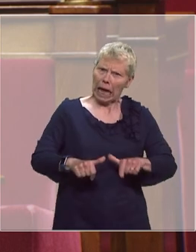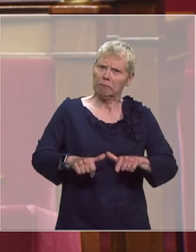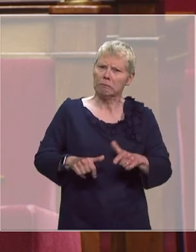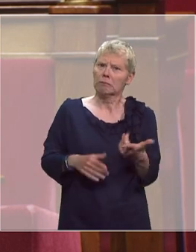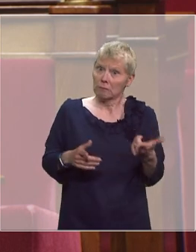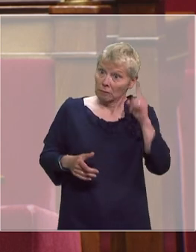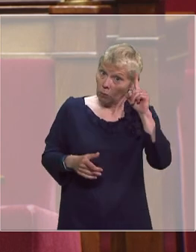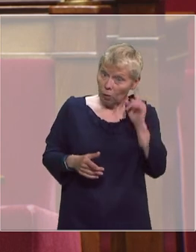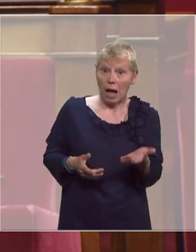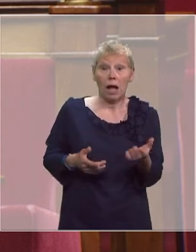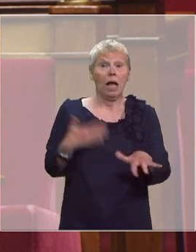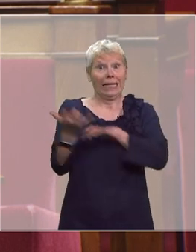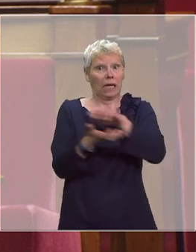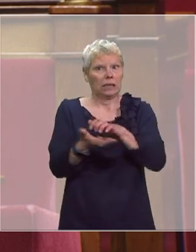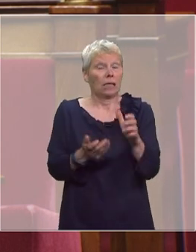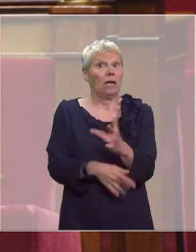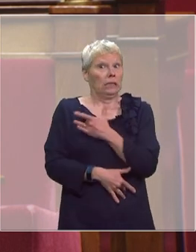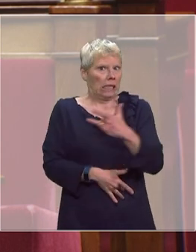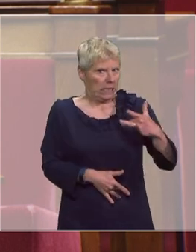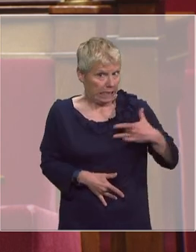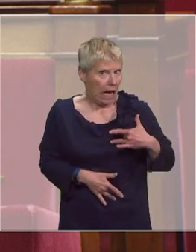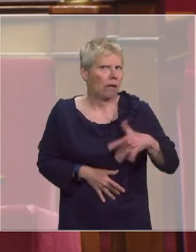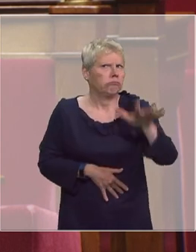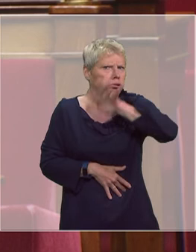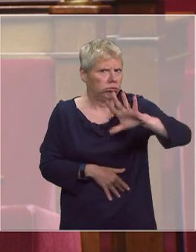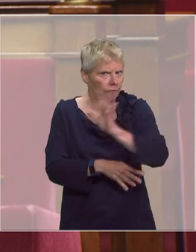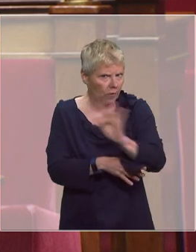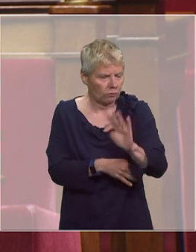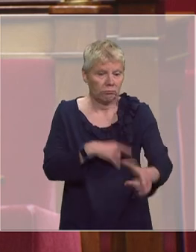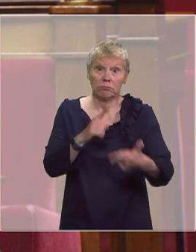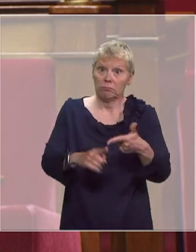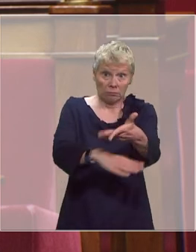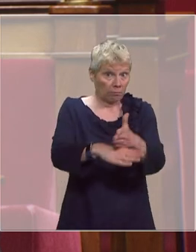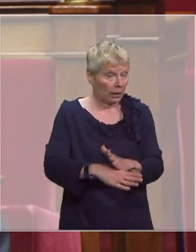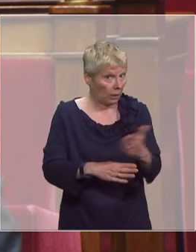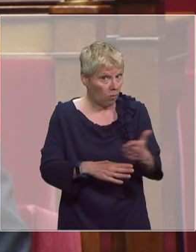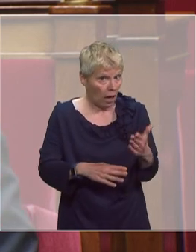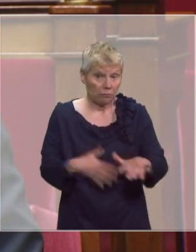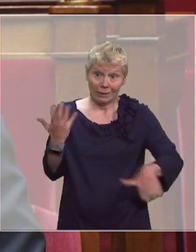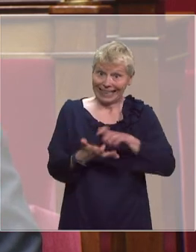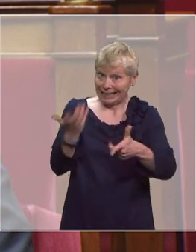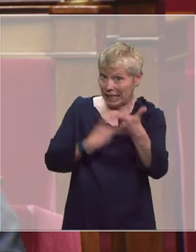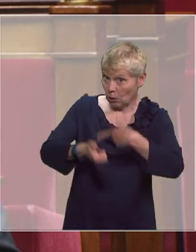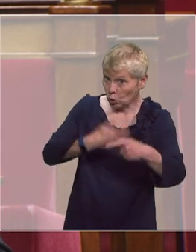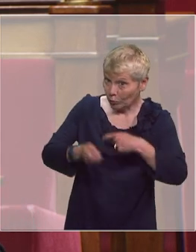pour lutter contre une crise sanitaire qui touche tout le territoire. Il doit répondre présent pour lutter contre une crise économique qui touche les entreprises, les